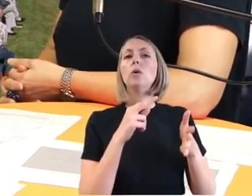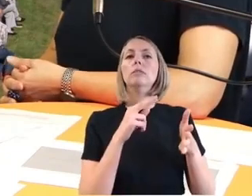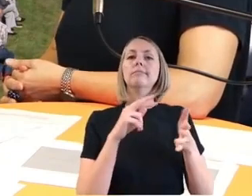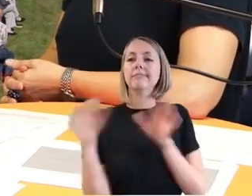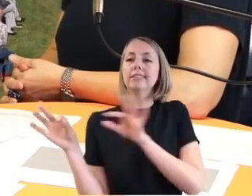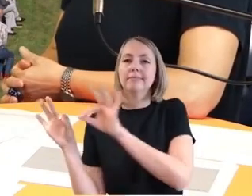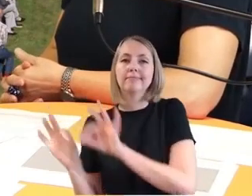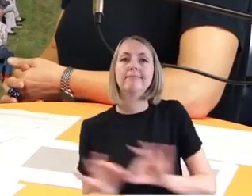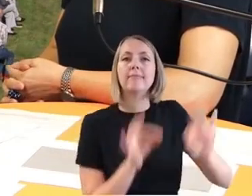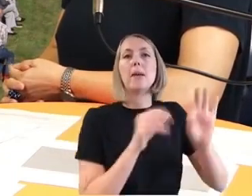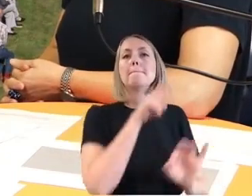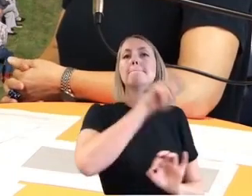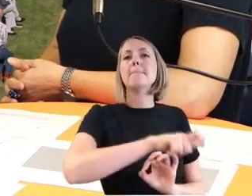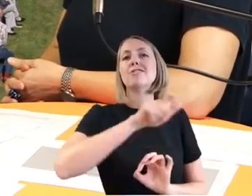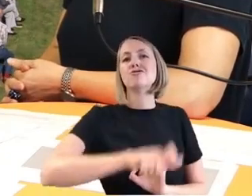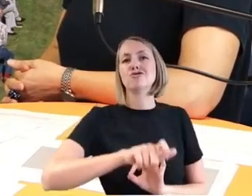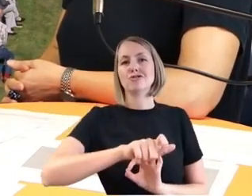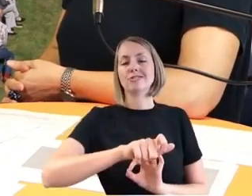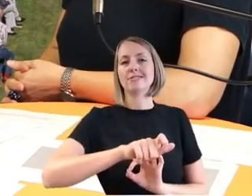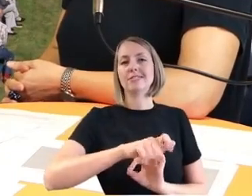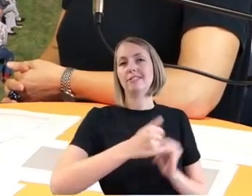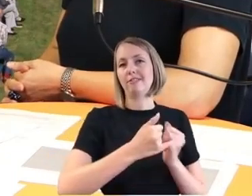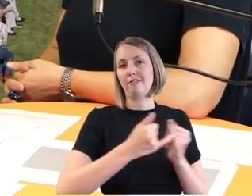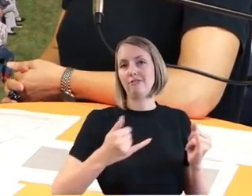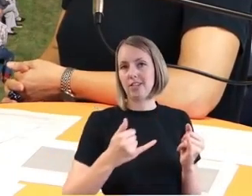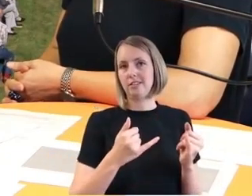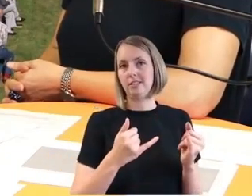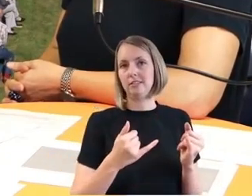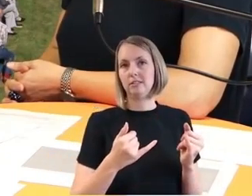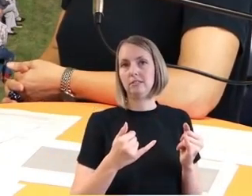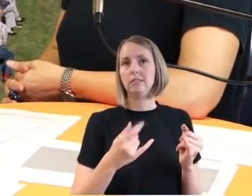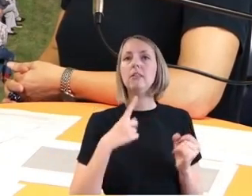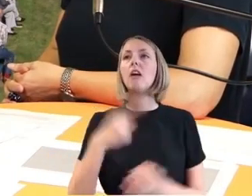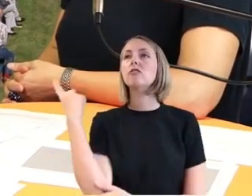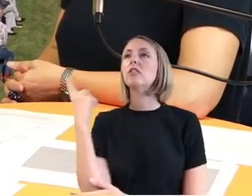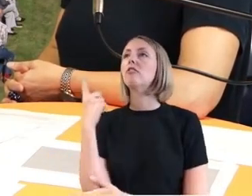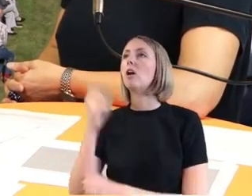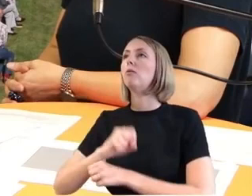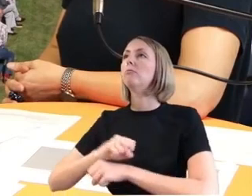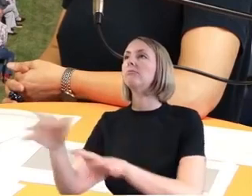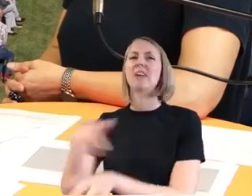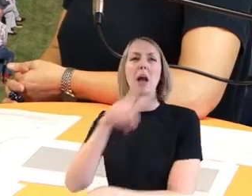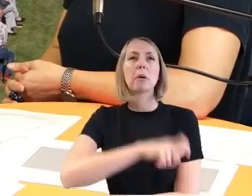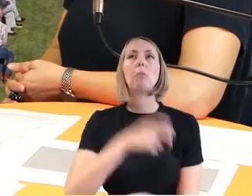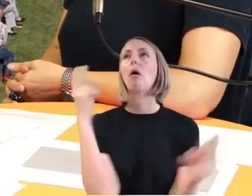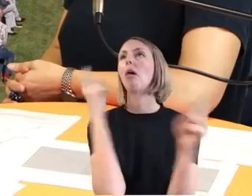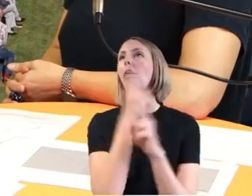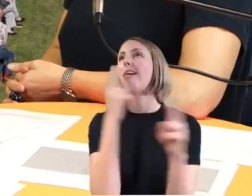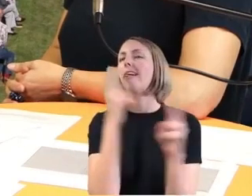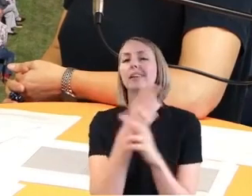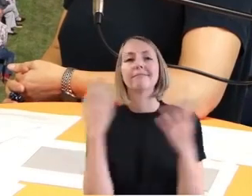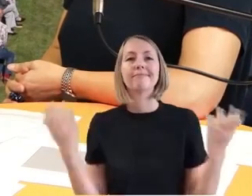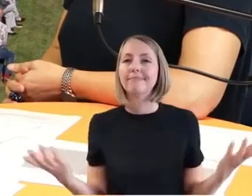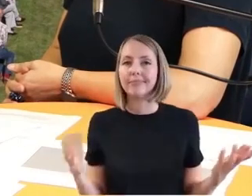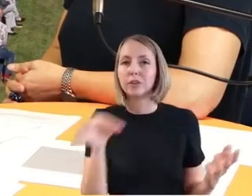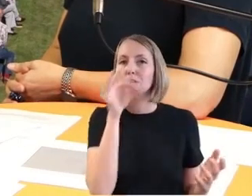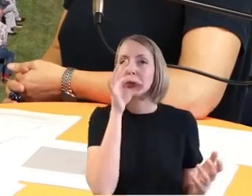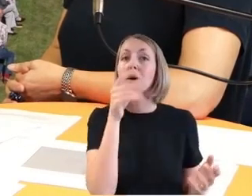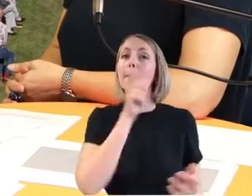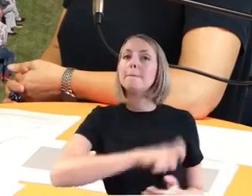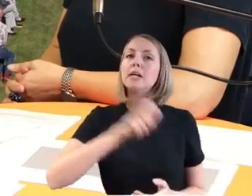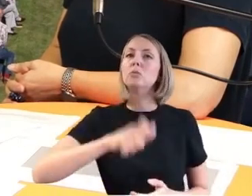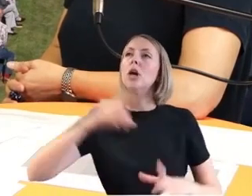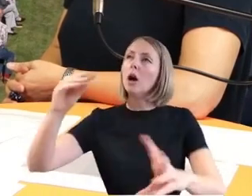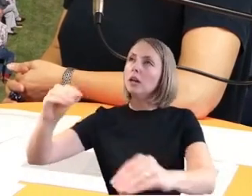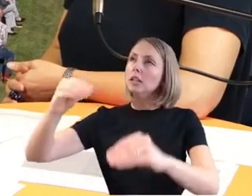rüber zum Menschen. Das heißt, eine Warnung ist nur dann quasi effektiv, wenn die durch die Menschen auch wahrgenommen wird und verstanden wird und